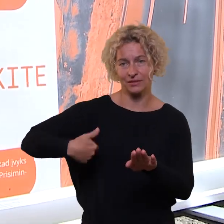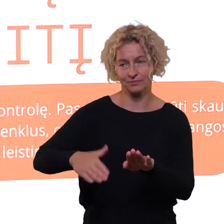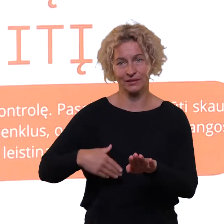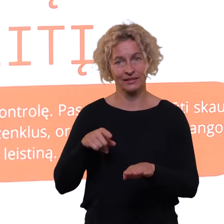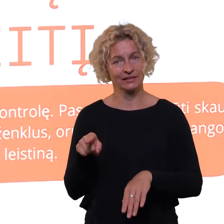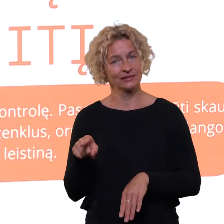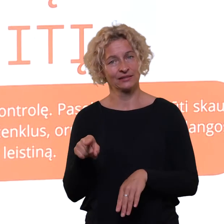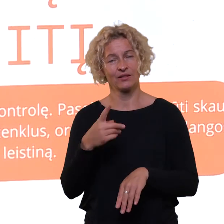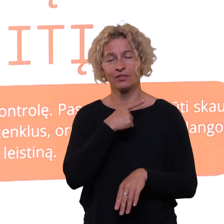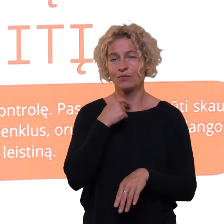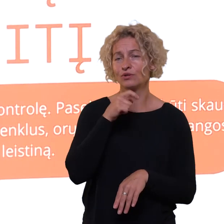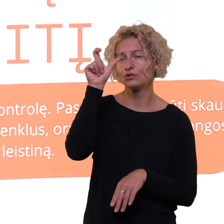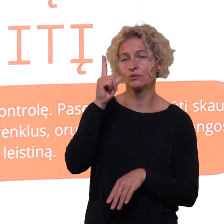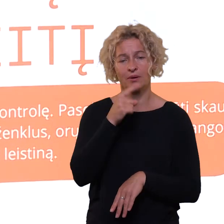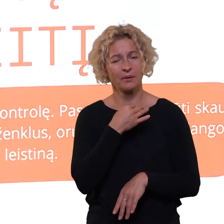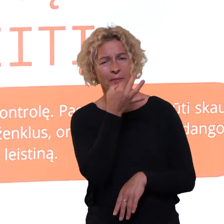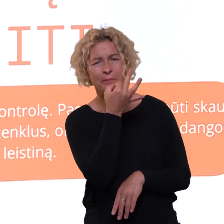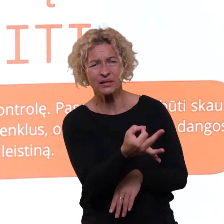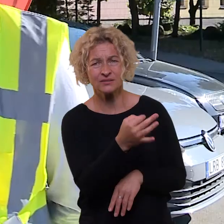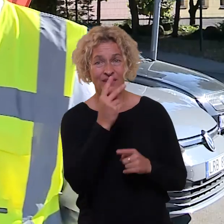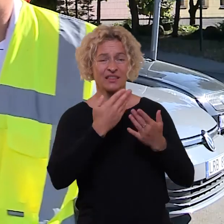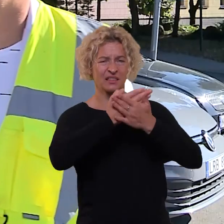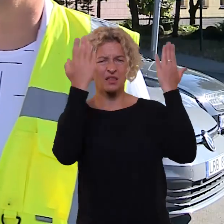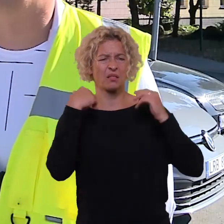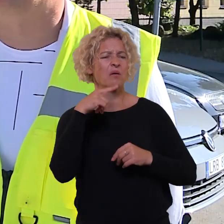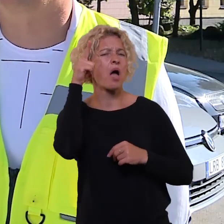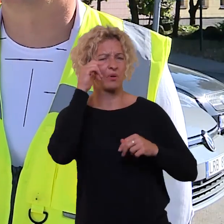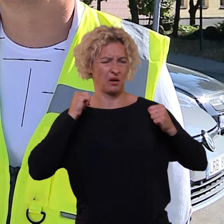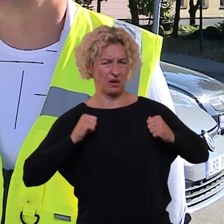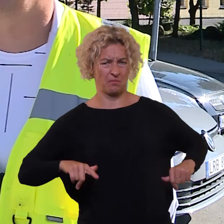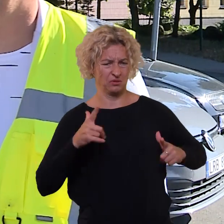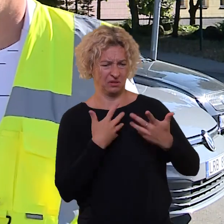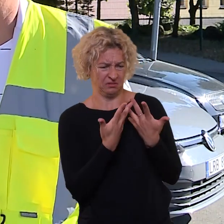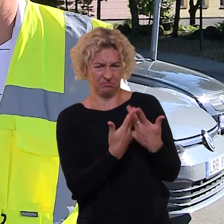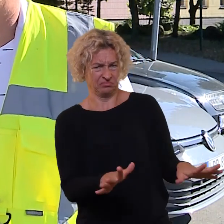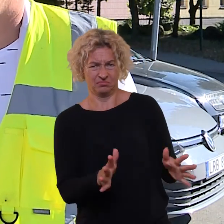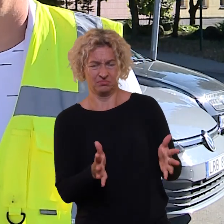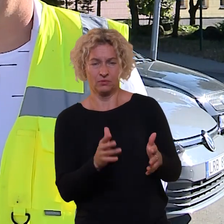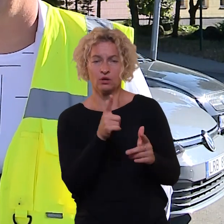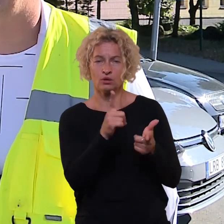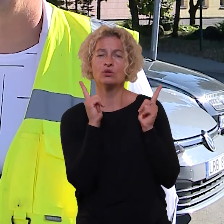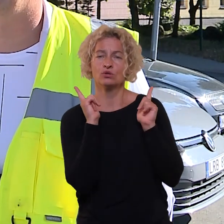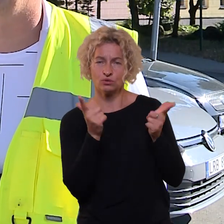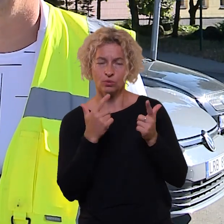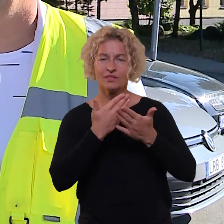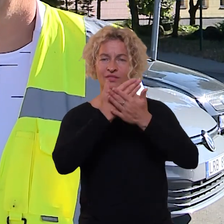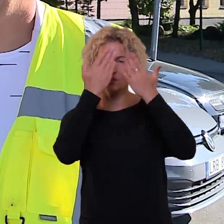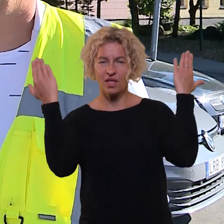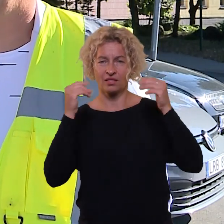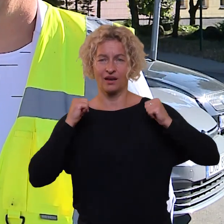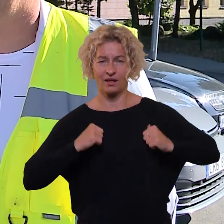paspirtūkininkus, tai yra daug žmonių, kurie sako, kad man kodėl dienos metu man reikalinga lemene. Iš tikrųjų, dienos metu